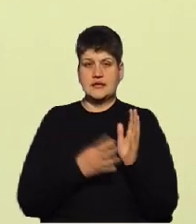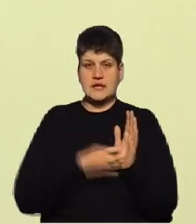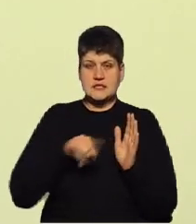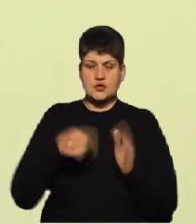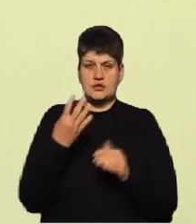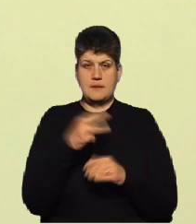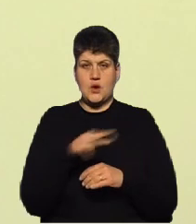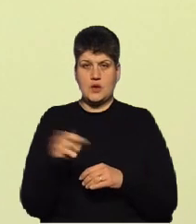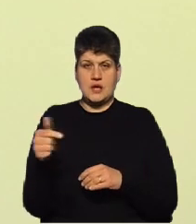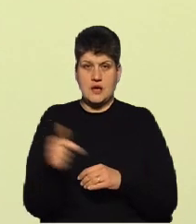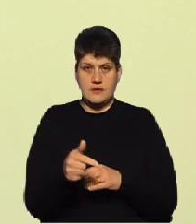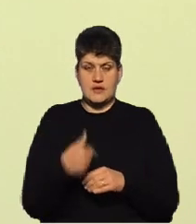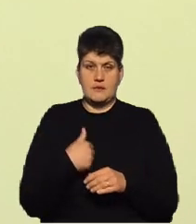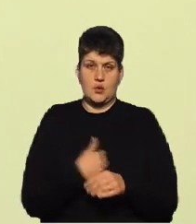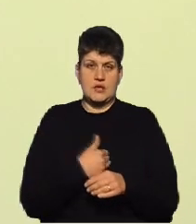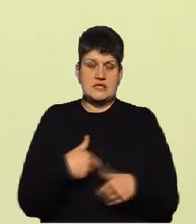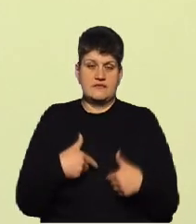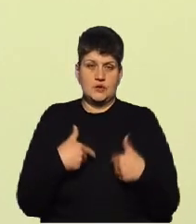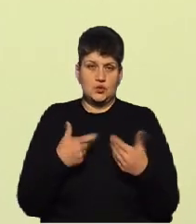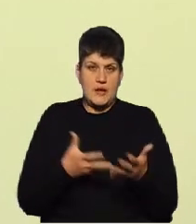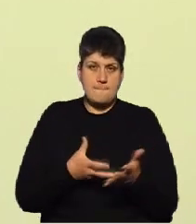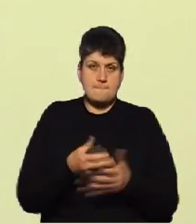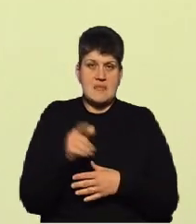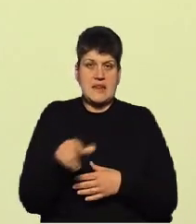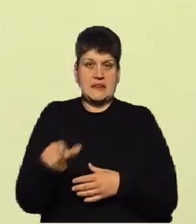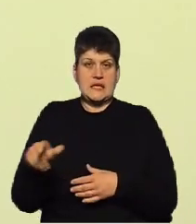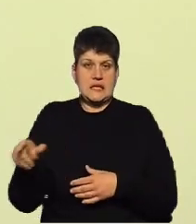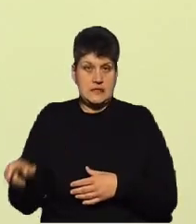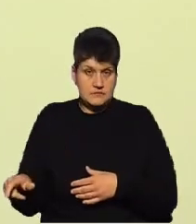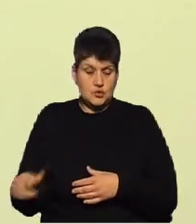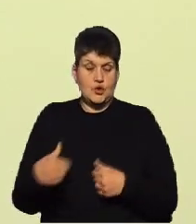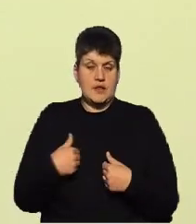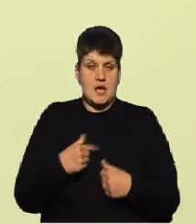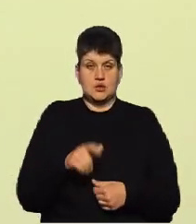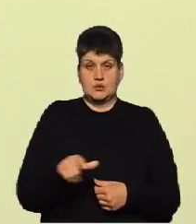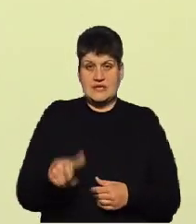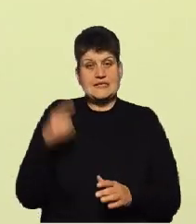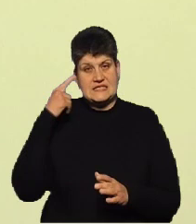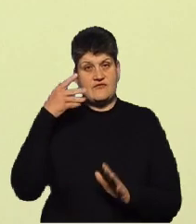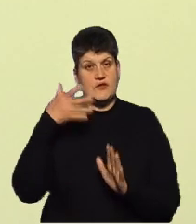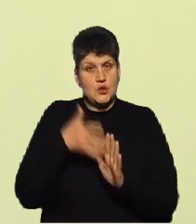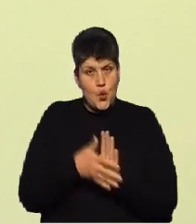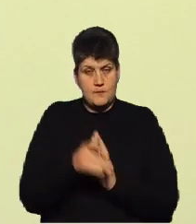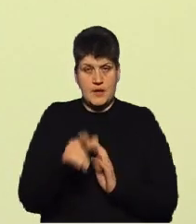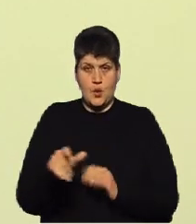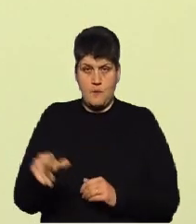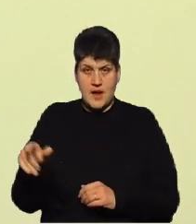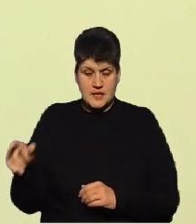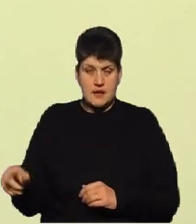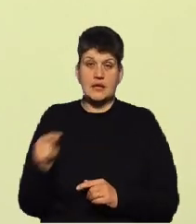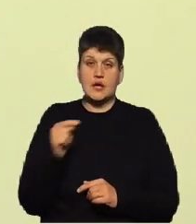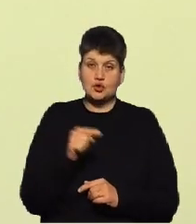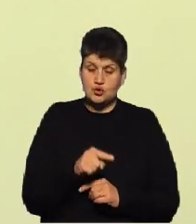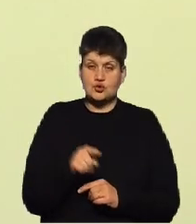І тому би я хотіла звернутися до платників, до наших громадян, свідомих громадян, для того, щоб вони все-таки